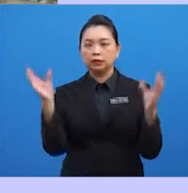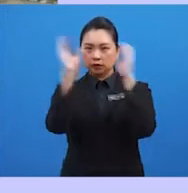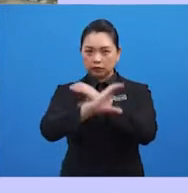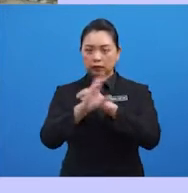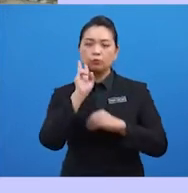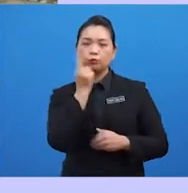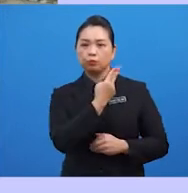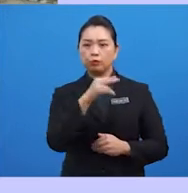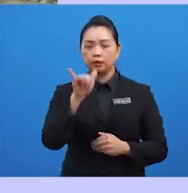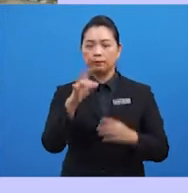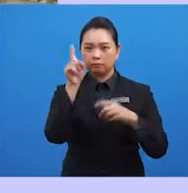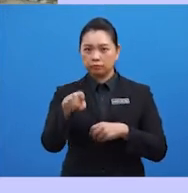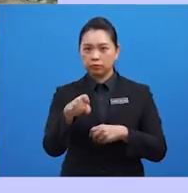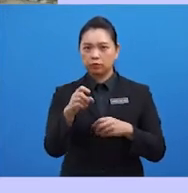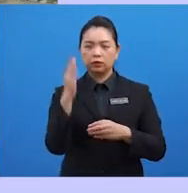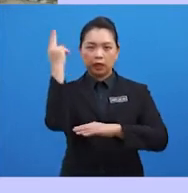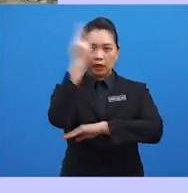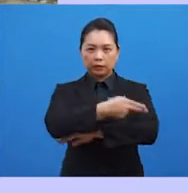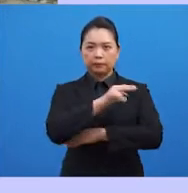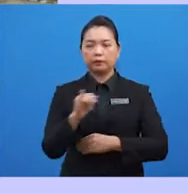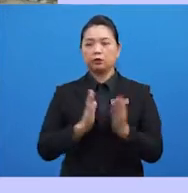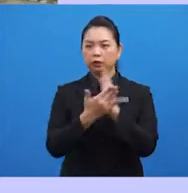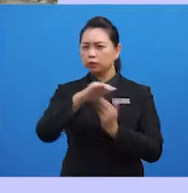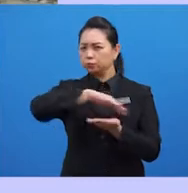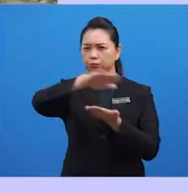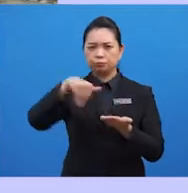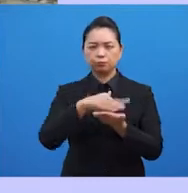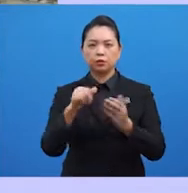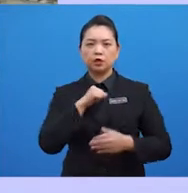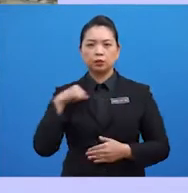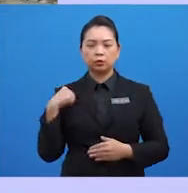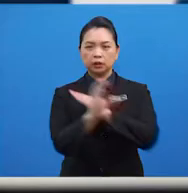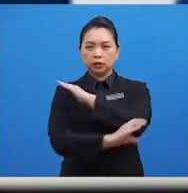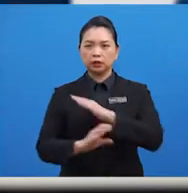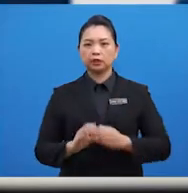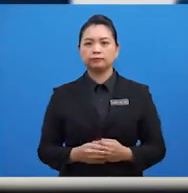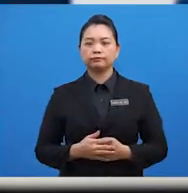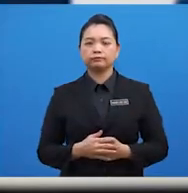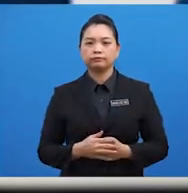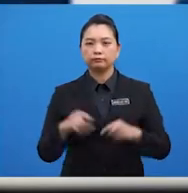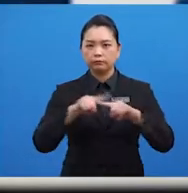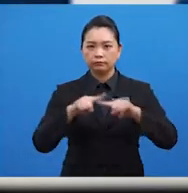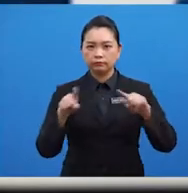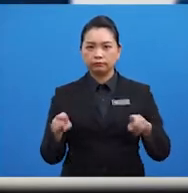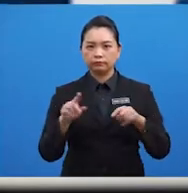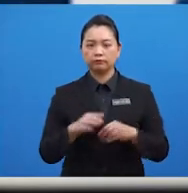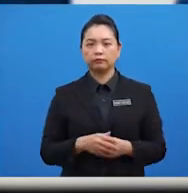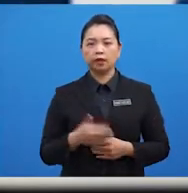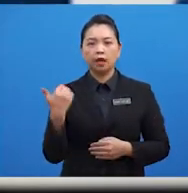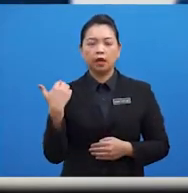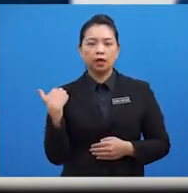umum yang perlu dihadapi oleh semua negara anggota ASEAN. Namun begitu,